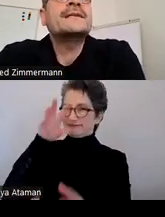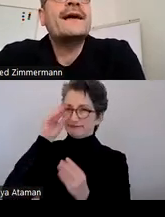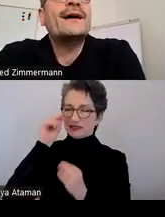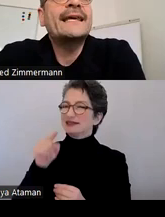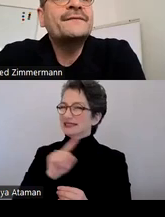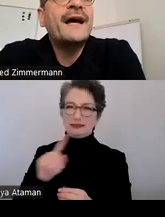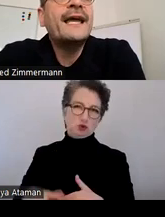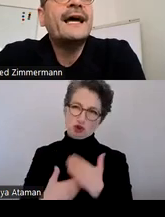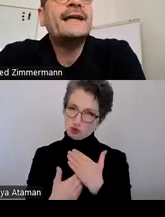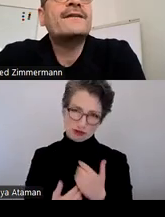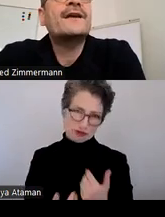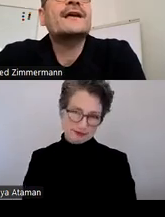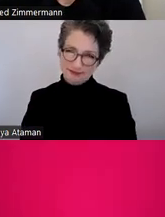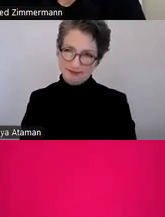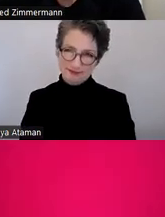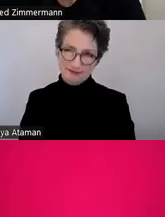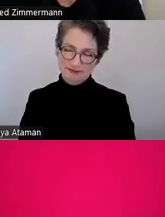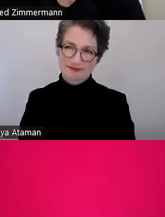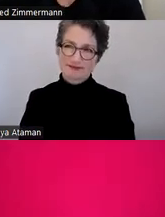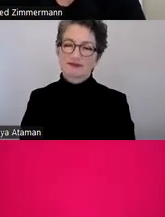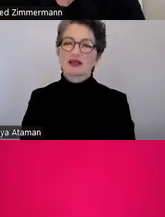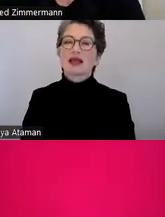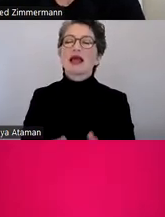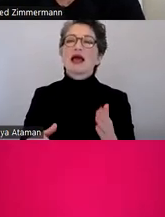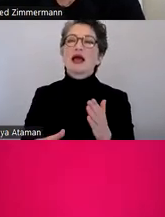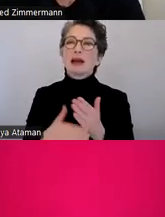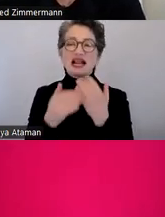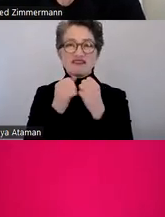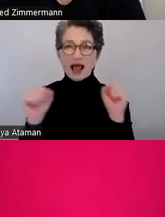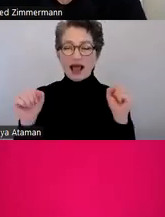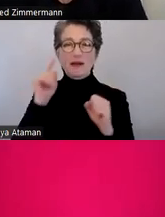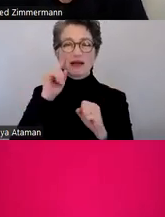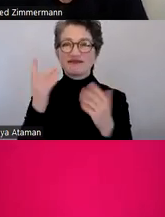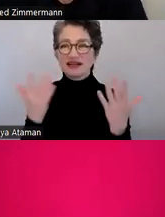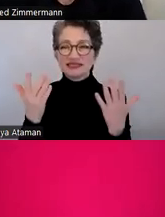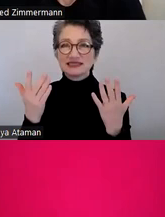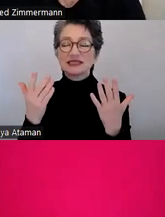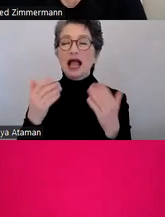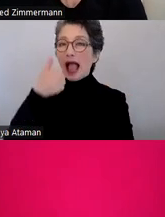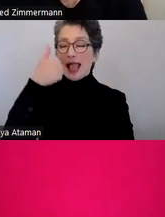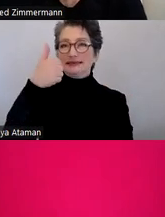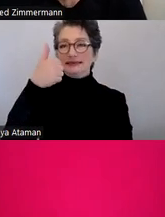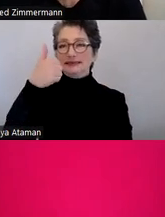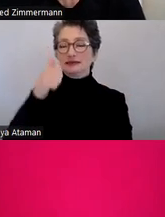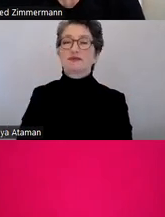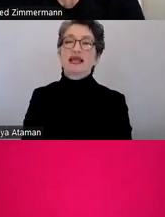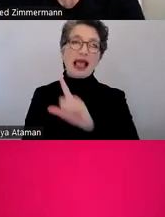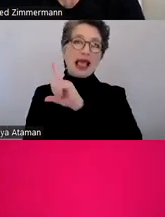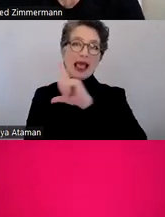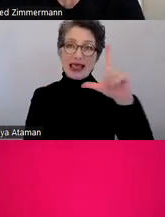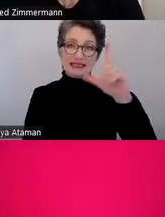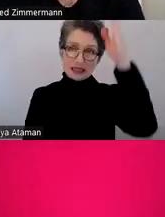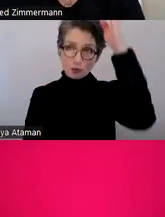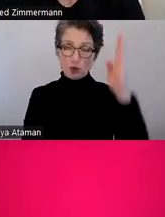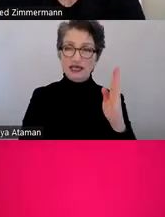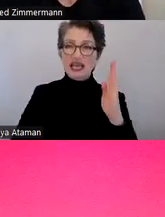Im Sinne der Barrierefreiheit ist nur der sogenannte linksbündige Flattersatz derjenige, der zu wählen